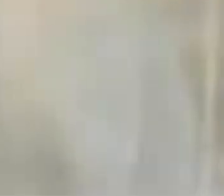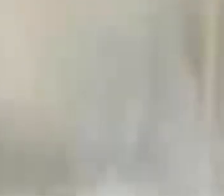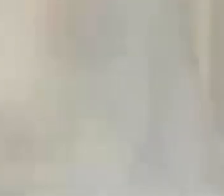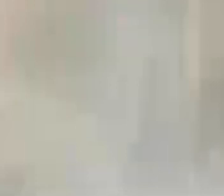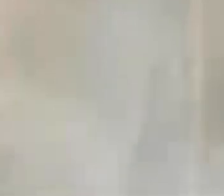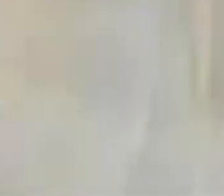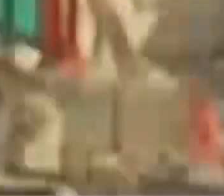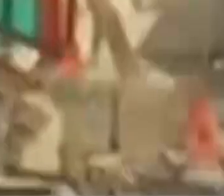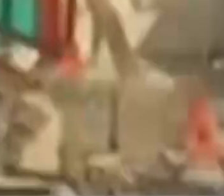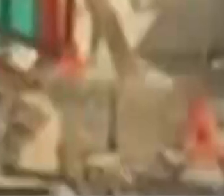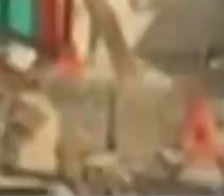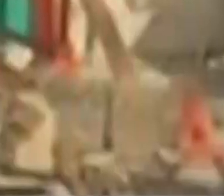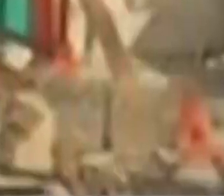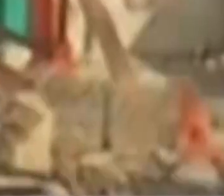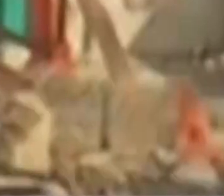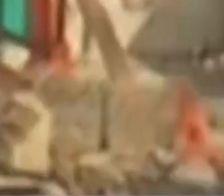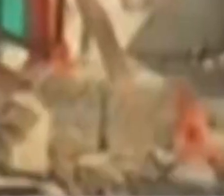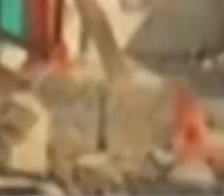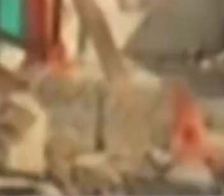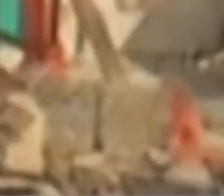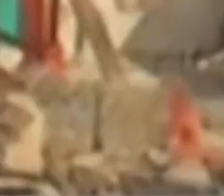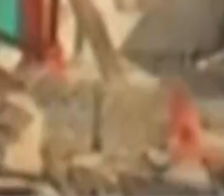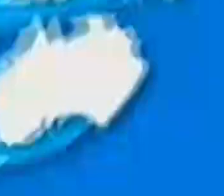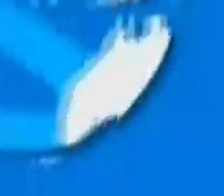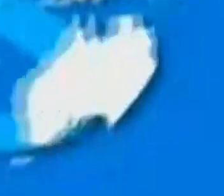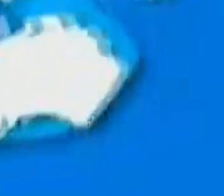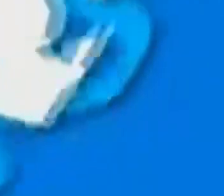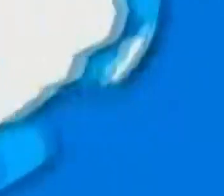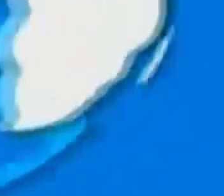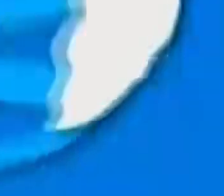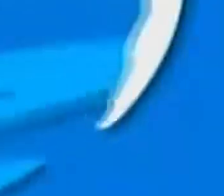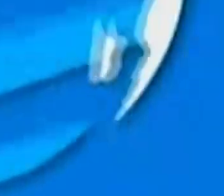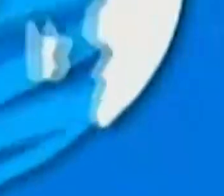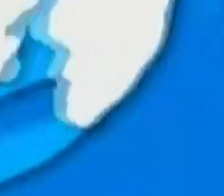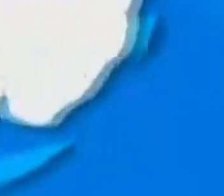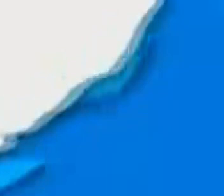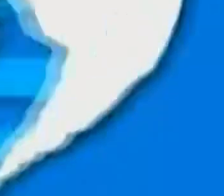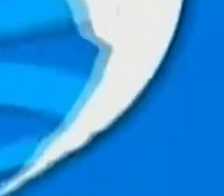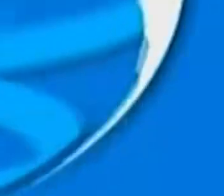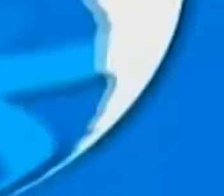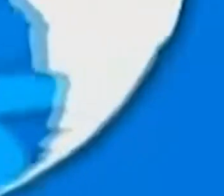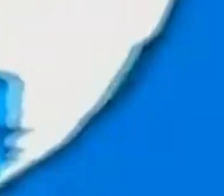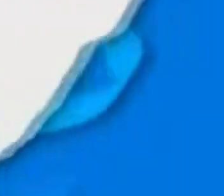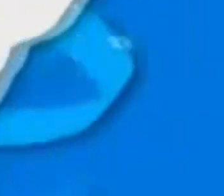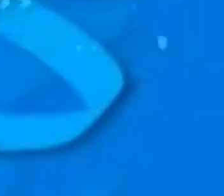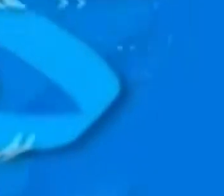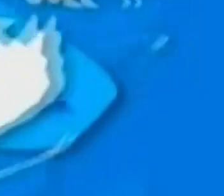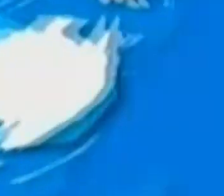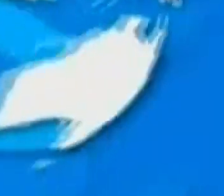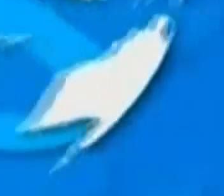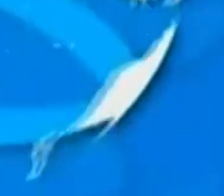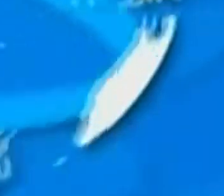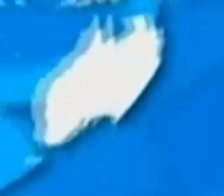mjiwa garisa katika mpaka wa Kenya na Somalia. Na katika michezo na burudani, timu ya chaifa ya wanawaki